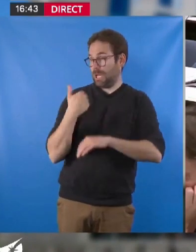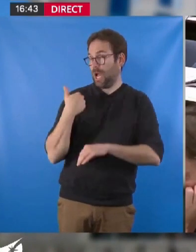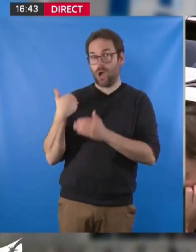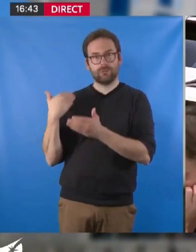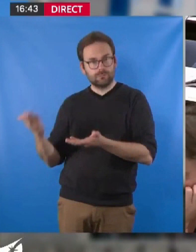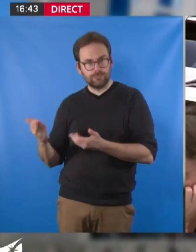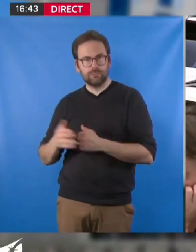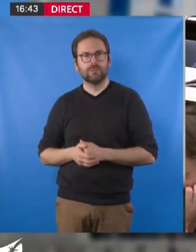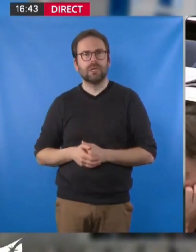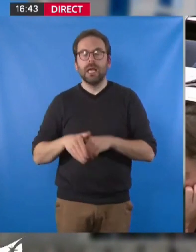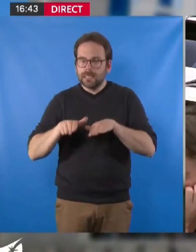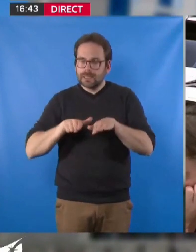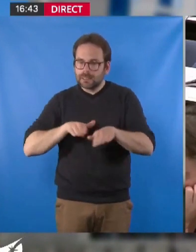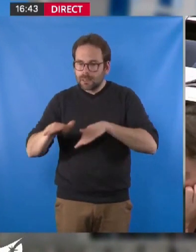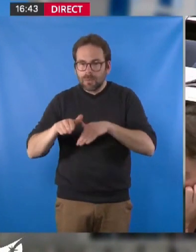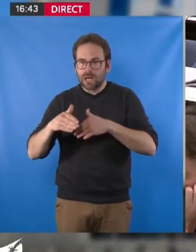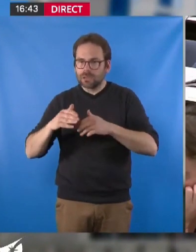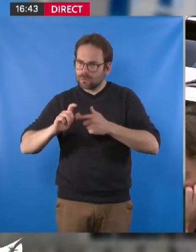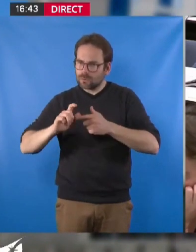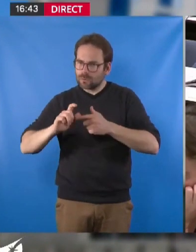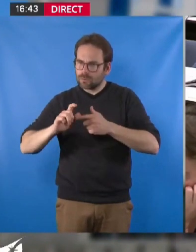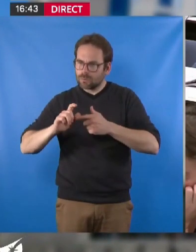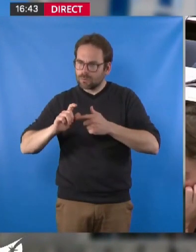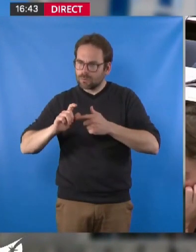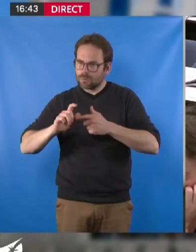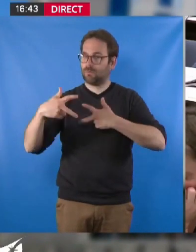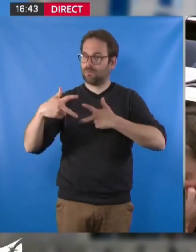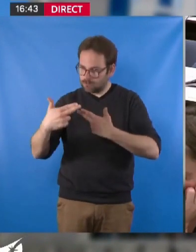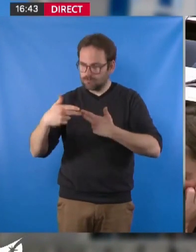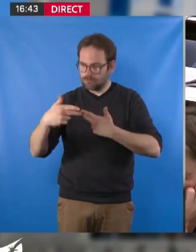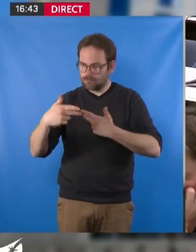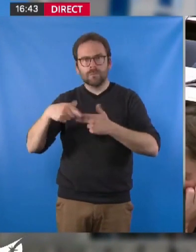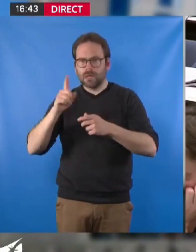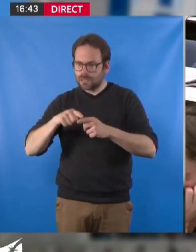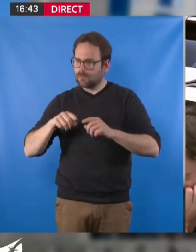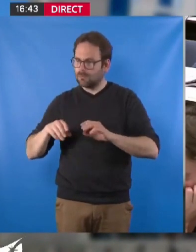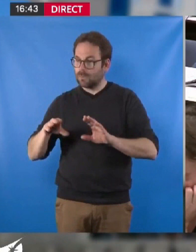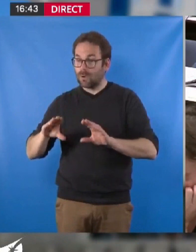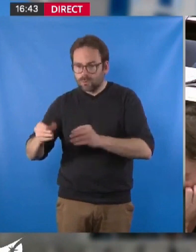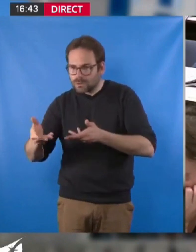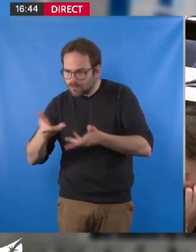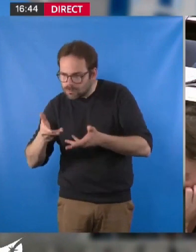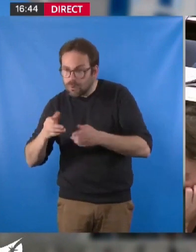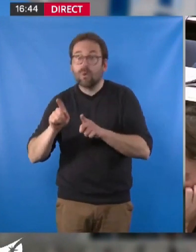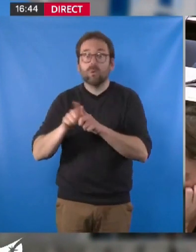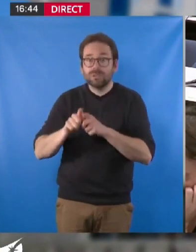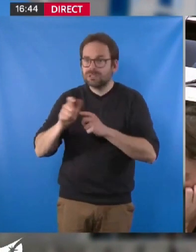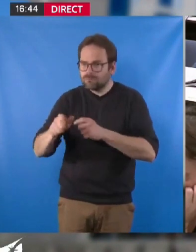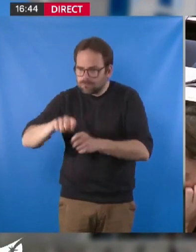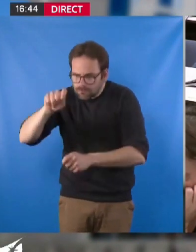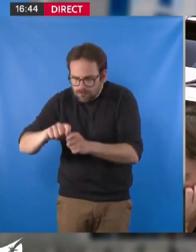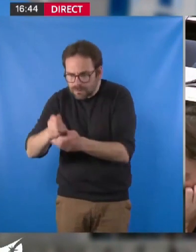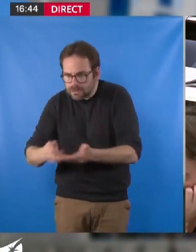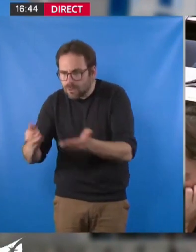structurée, nous souhaitons la phaser à la fois sur un terme de contingentement, à la fois de diagnostic social des populations